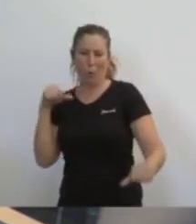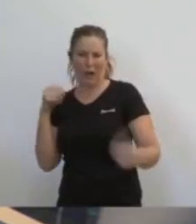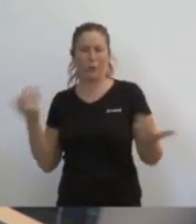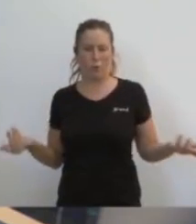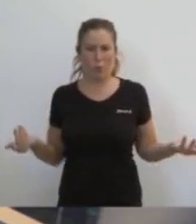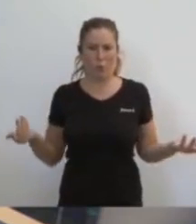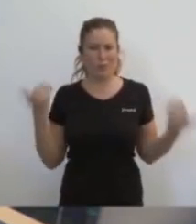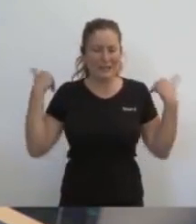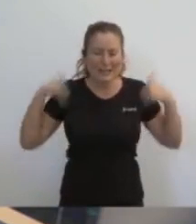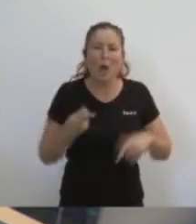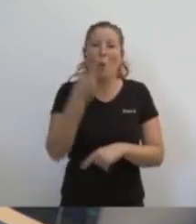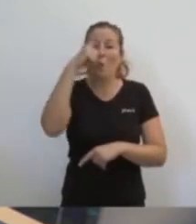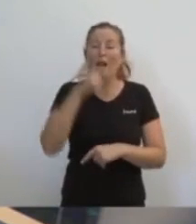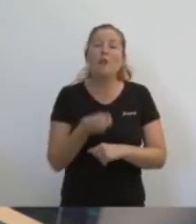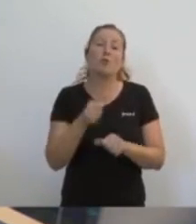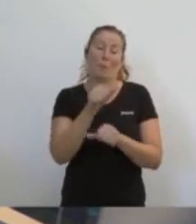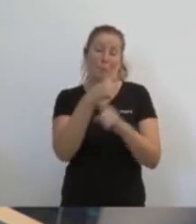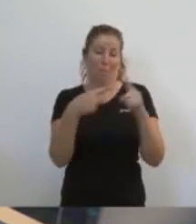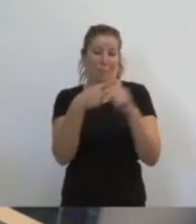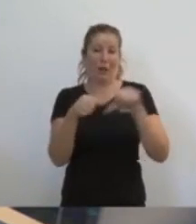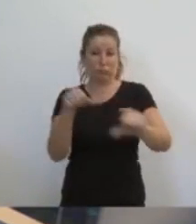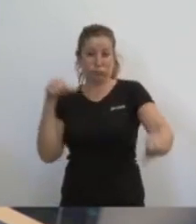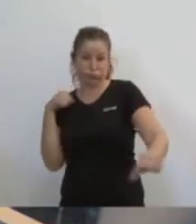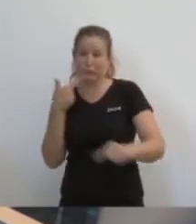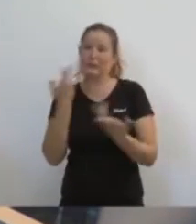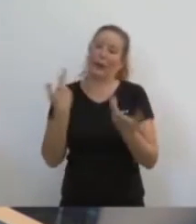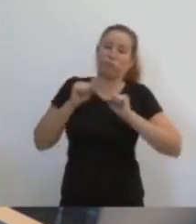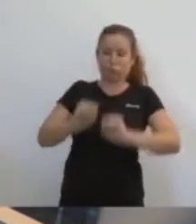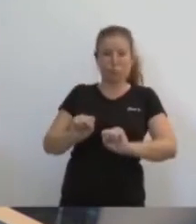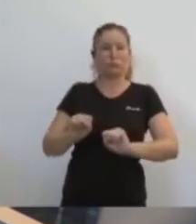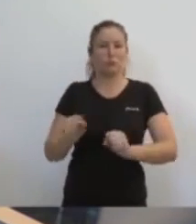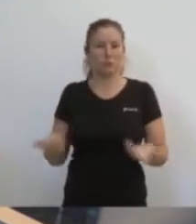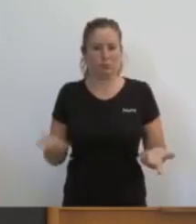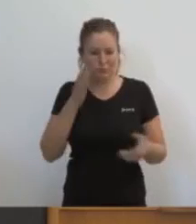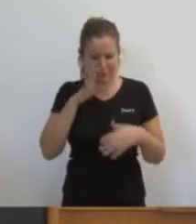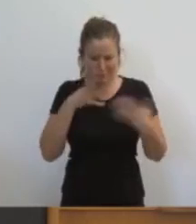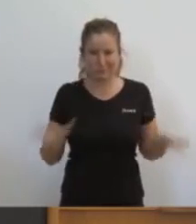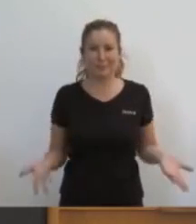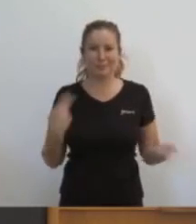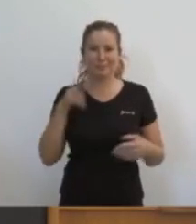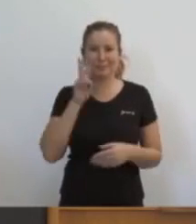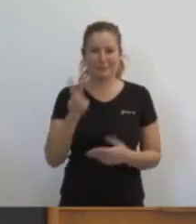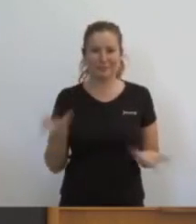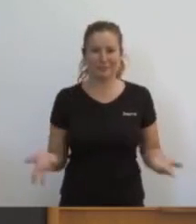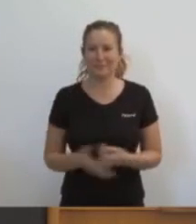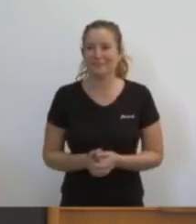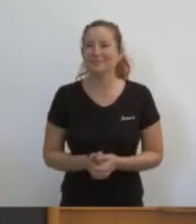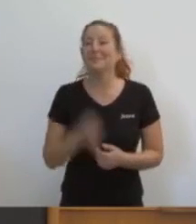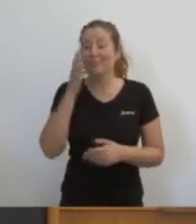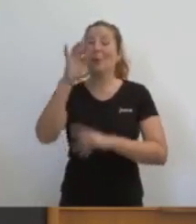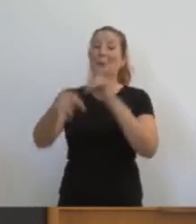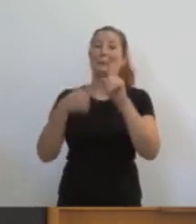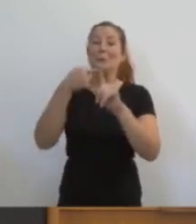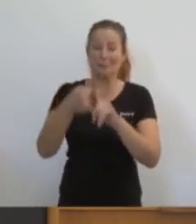grups, fa un any i mig vetava el senyor César i ara miren com ha acabat, no? És a dir, i a més ha aconseguit ser president